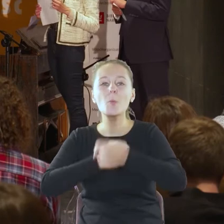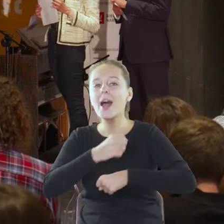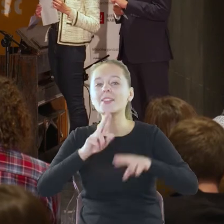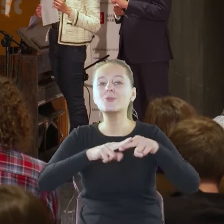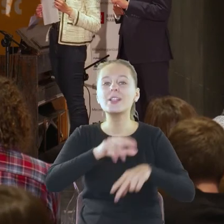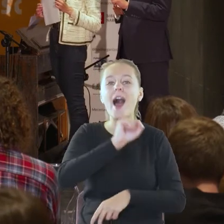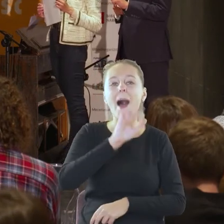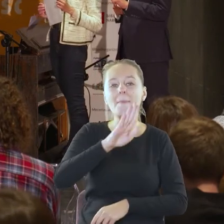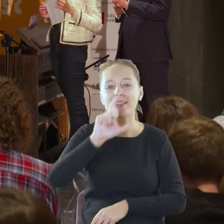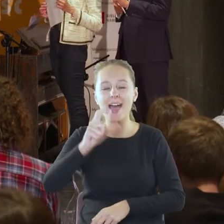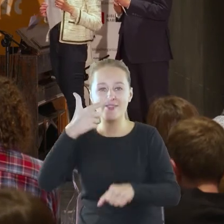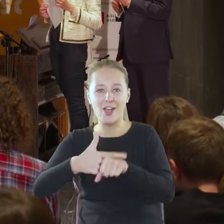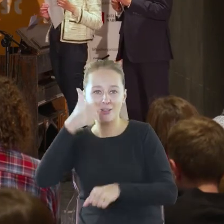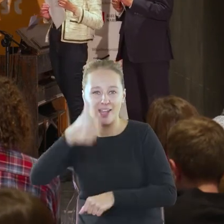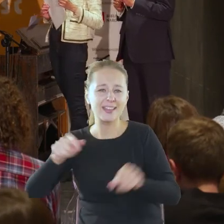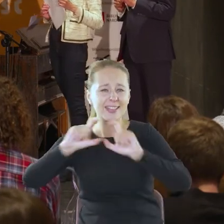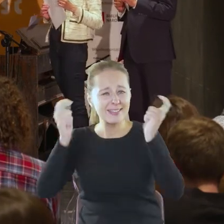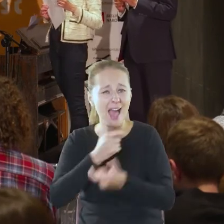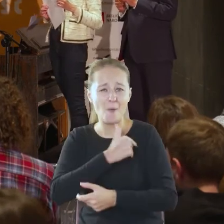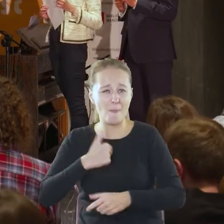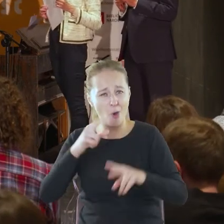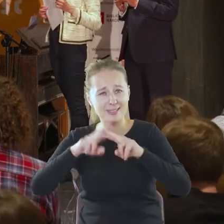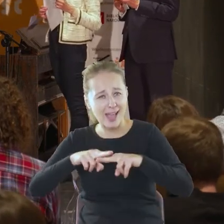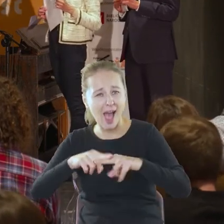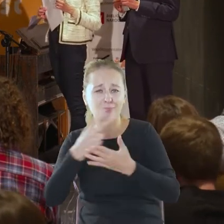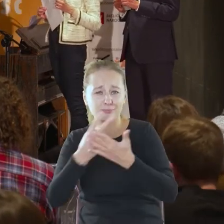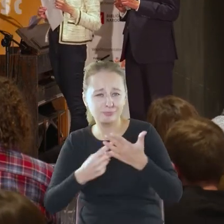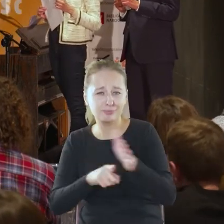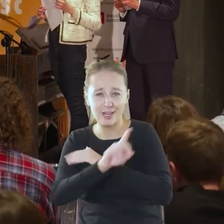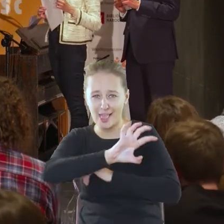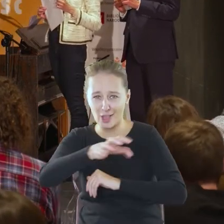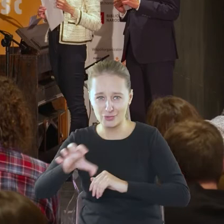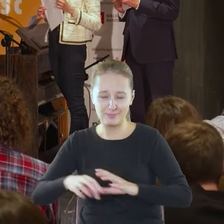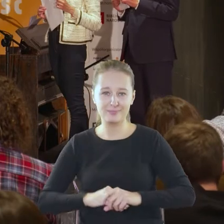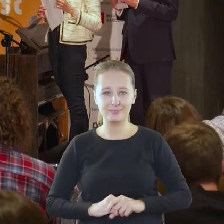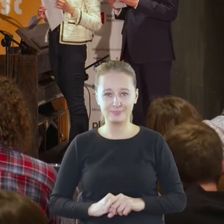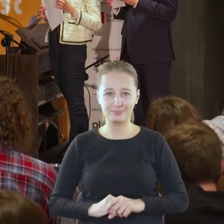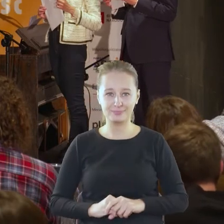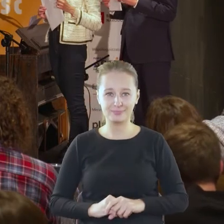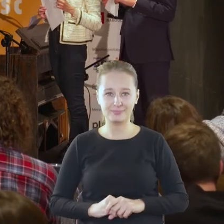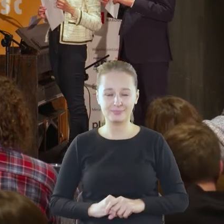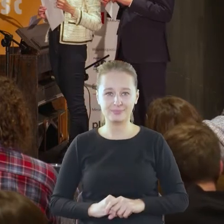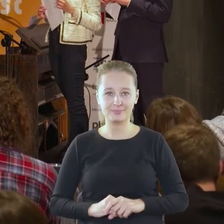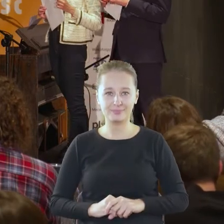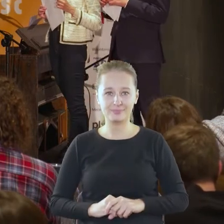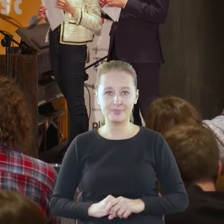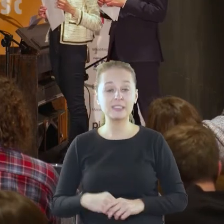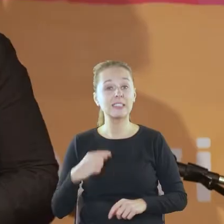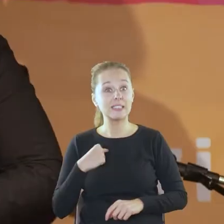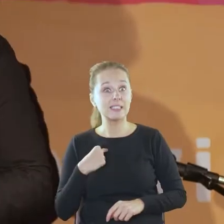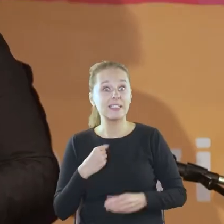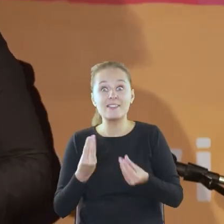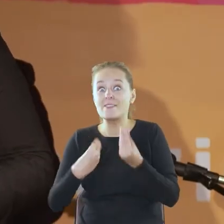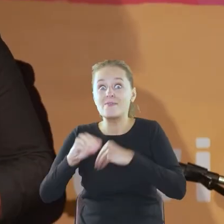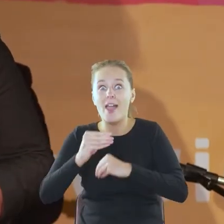ABC 21 Cała Polska czyta dzieciom. Dobry wieczór. Z większym entuzjazmem niż Katarzyna Sołtan-Młodożeniec to się